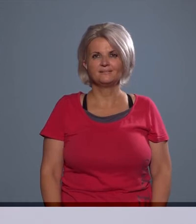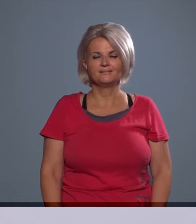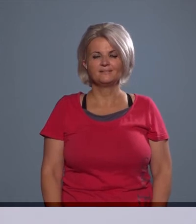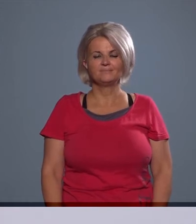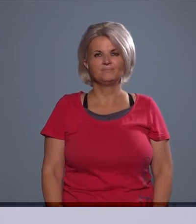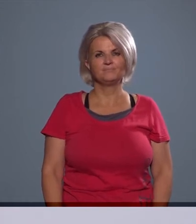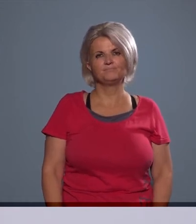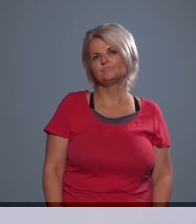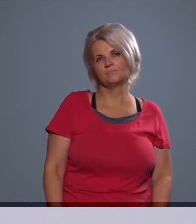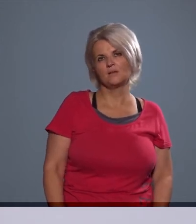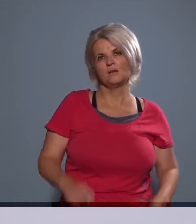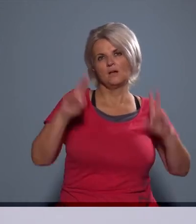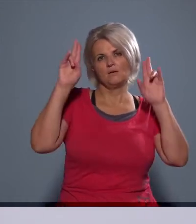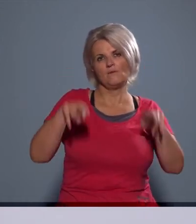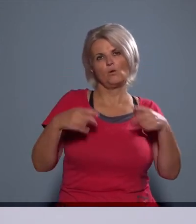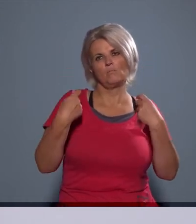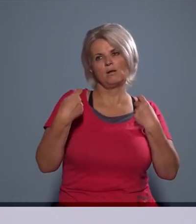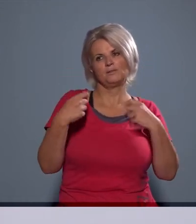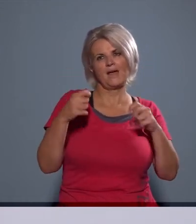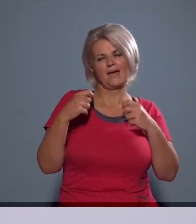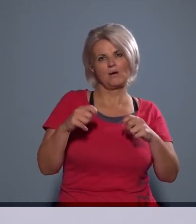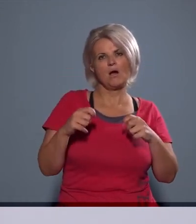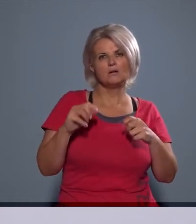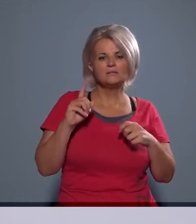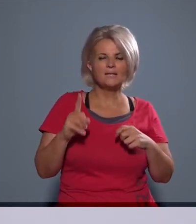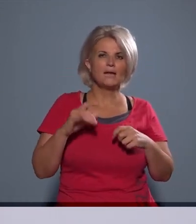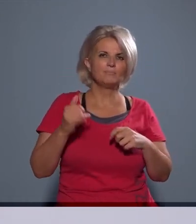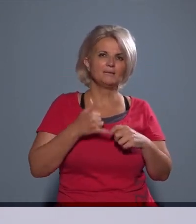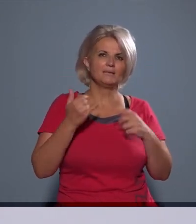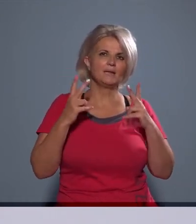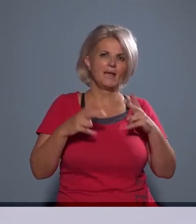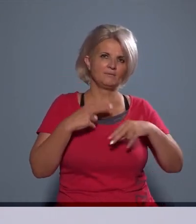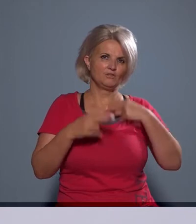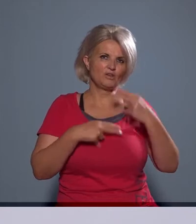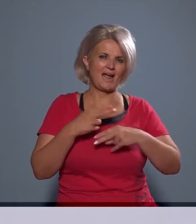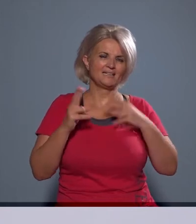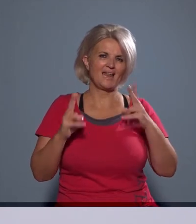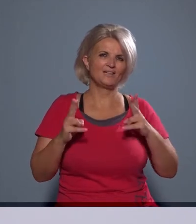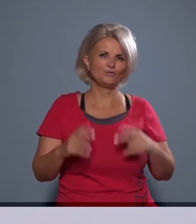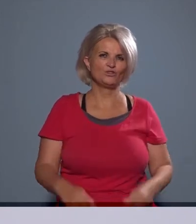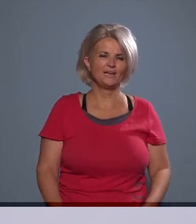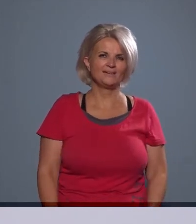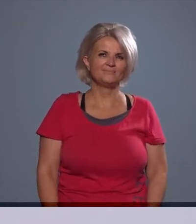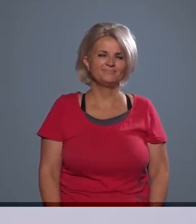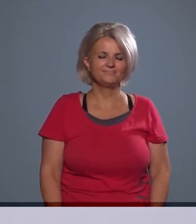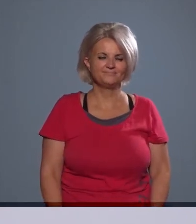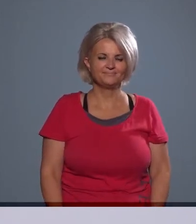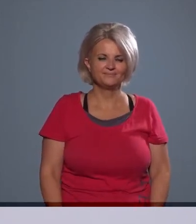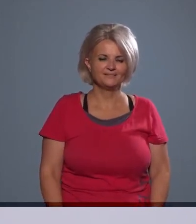ezek óriási költségűek, akkor is, hogyha jelenleg nem látjuk ennek az irányát, de mindig lehetne vizsgálni ezeket a lehetőségeket is. Tehát